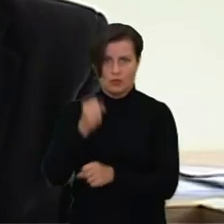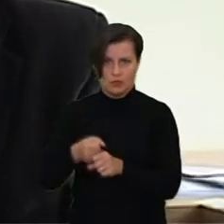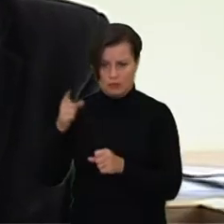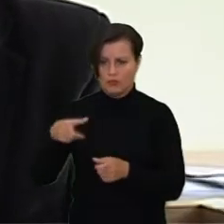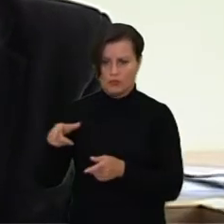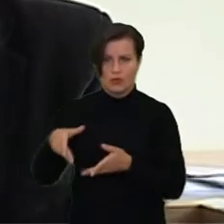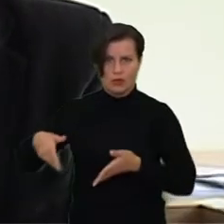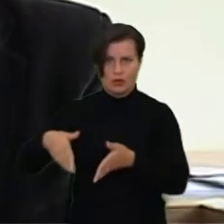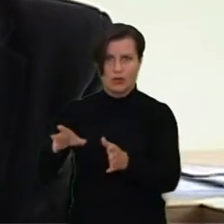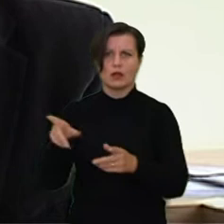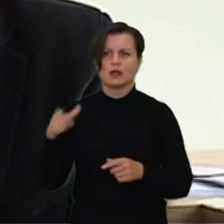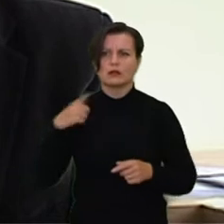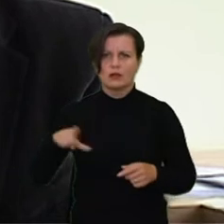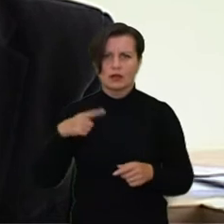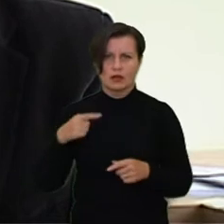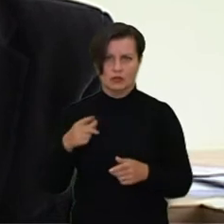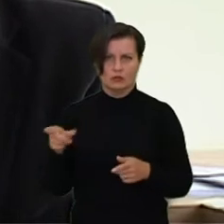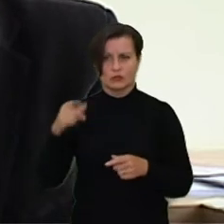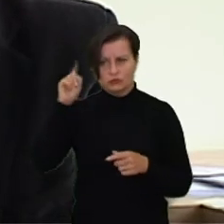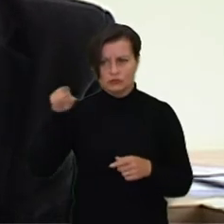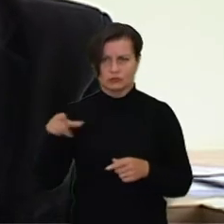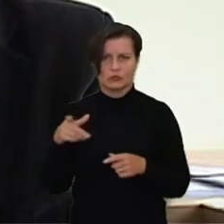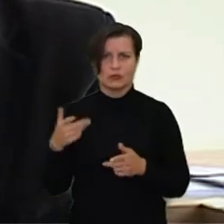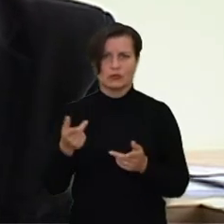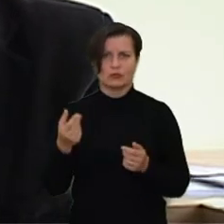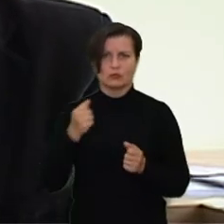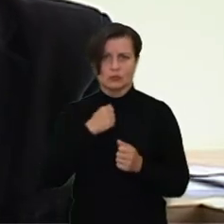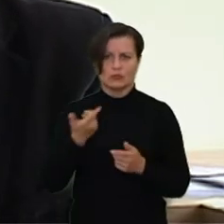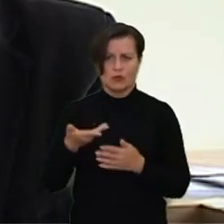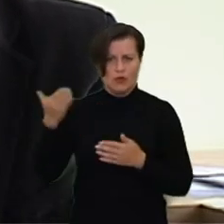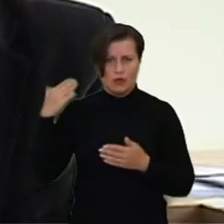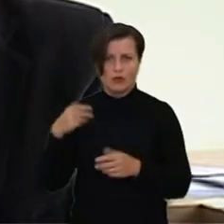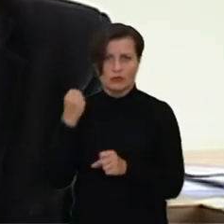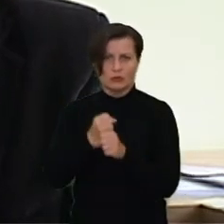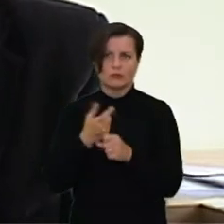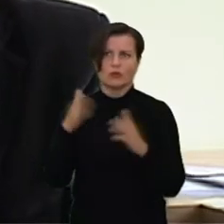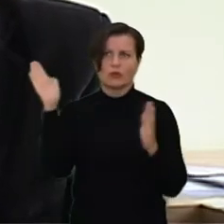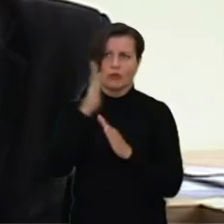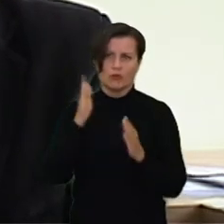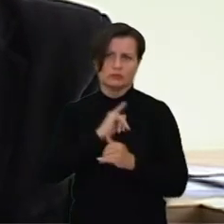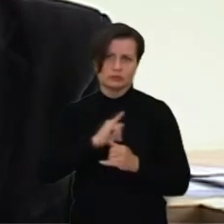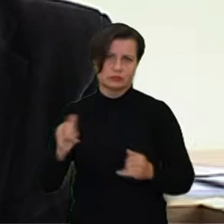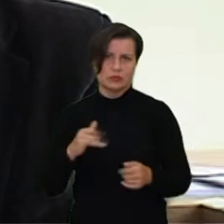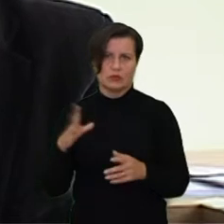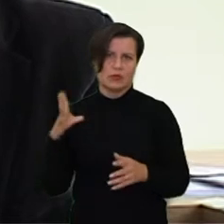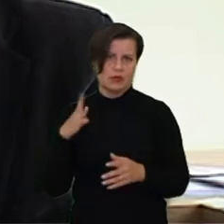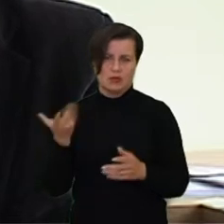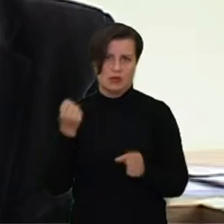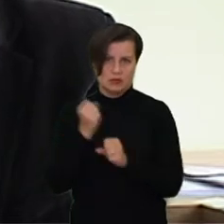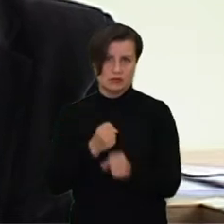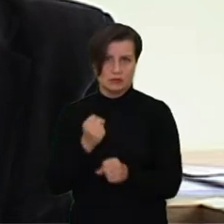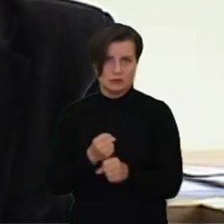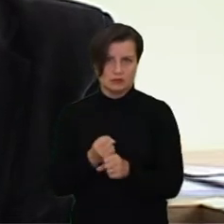laukia, žino, kad tos darbos jau turėjo jau seniai pradėti daryti, bet dėl oros sąlygos tų darbų taip pat neleido.